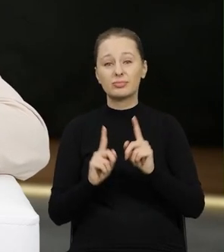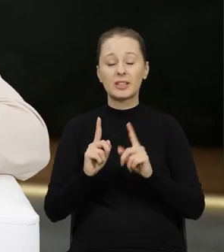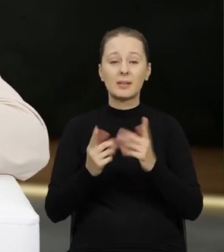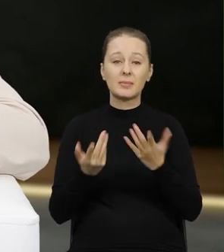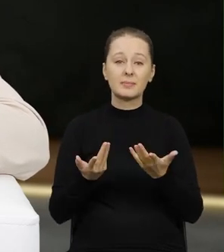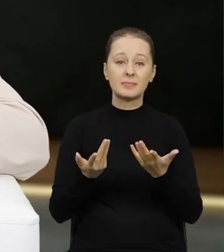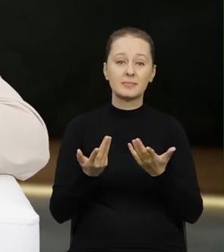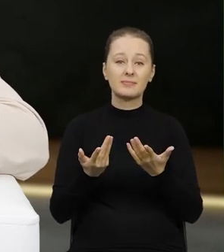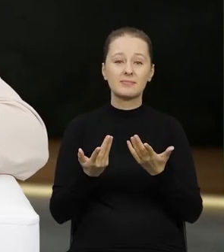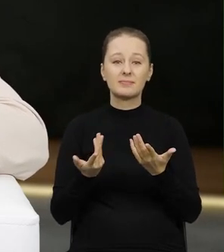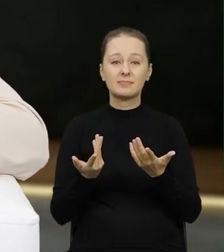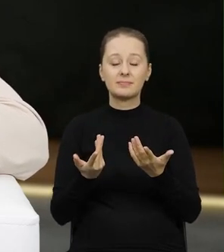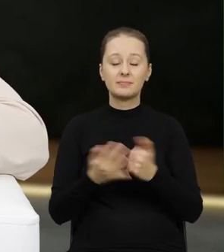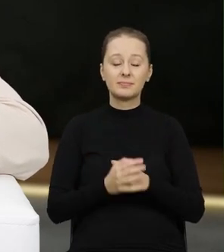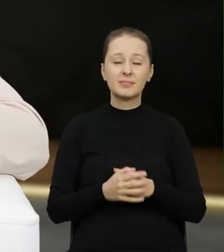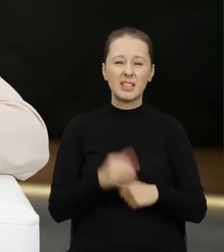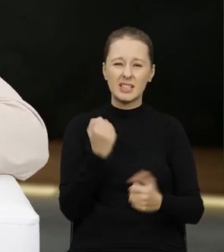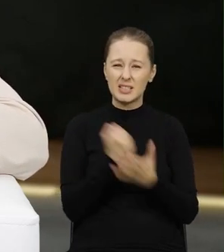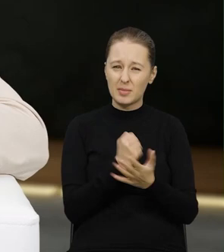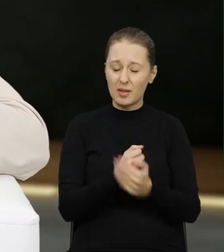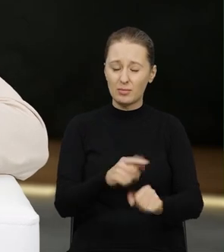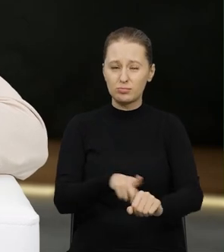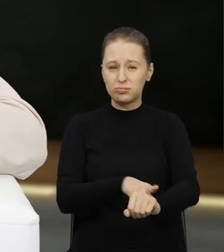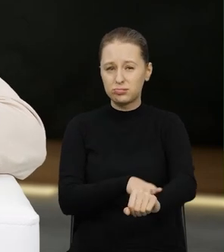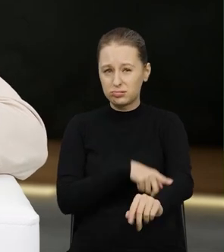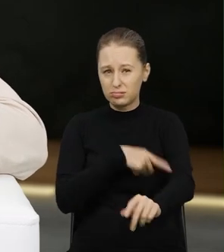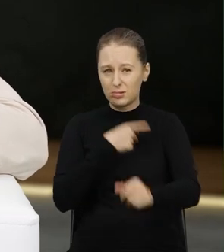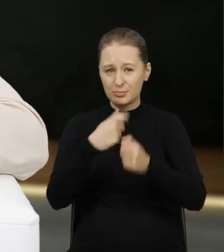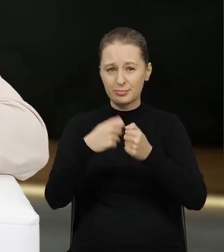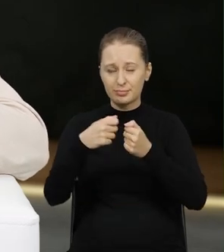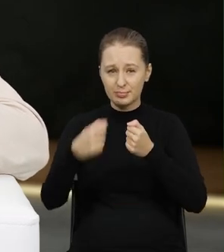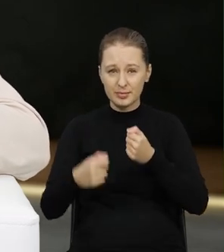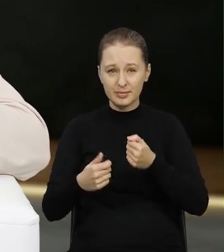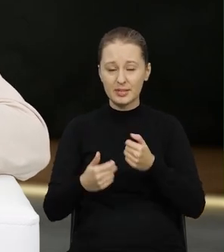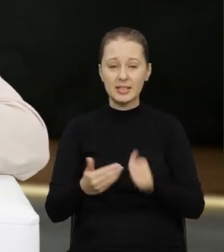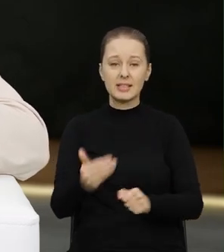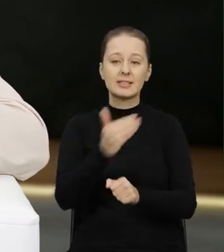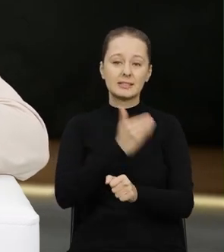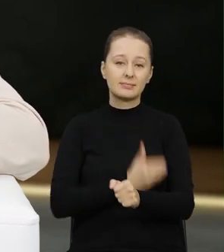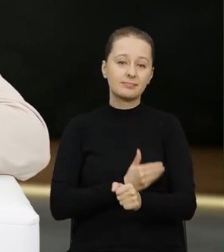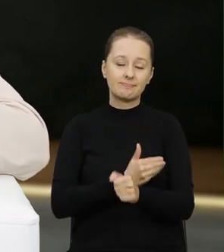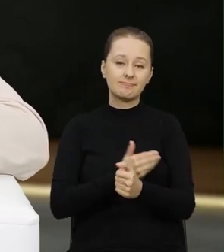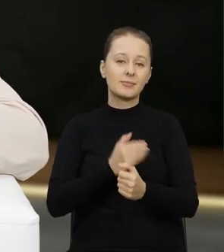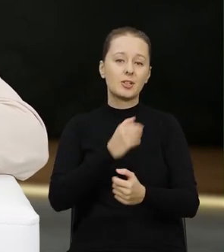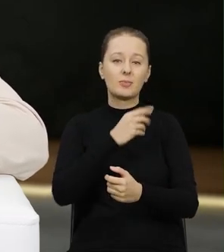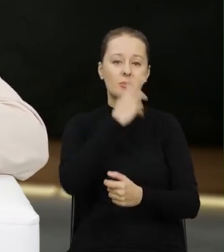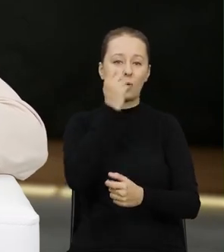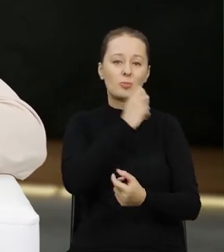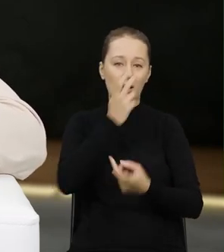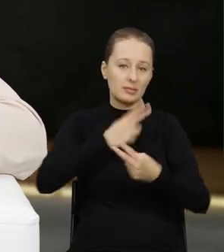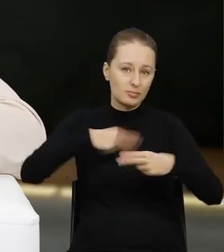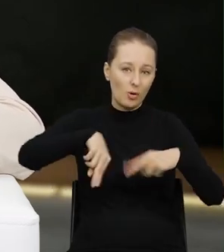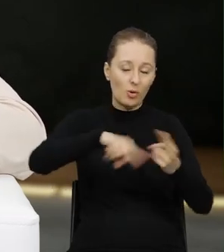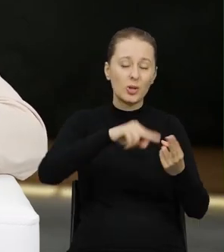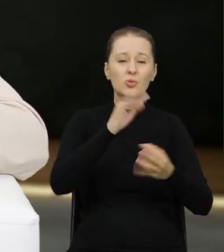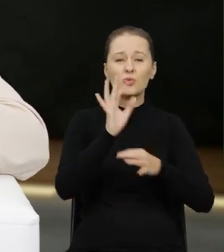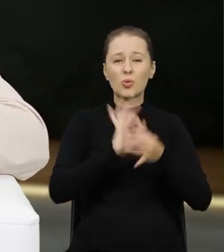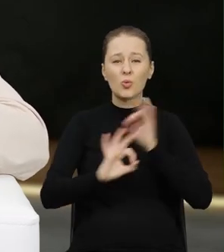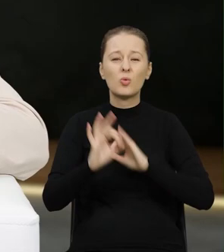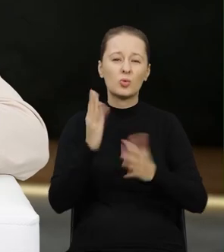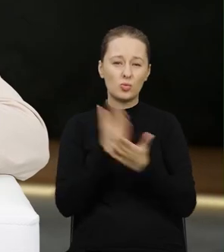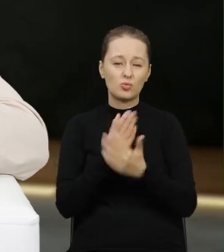sprawy trwają też i dość długo, zanim odpady zostaną uprzątnięte, zwłaszcza w przypadkach takich już